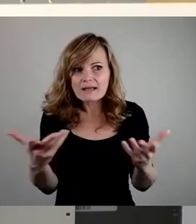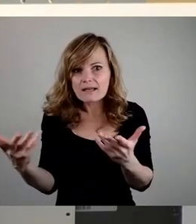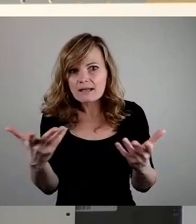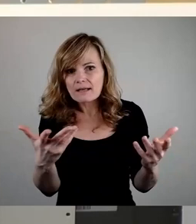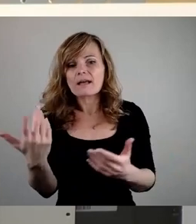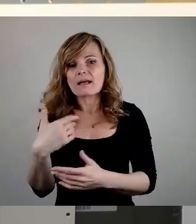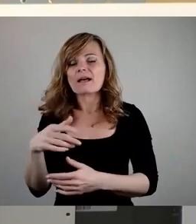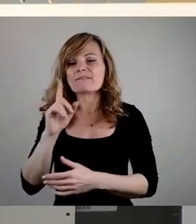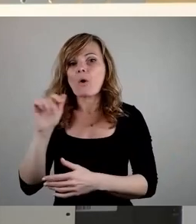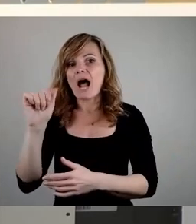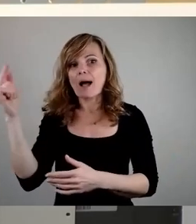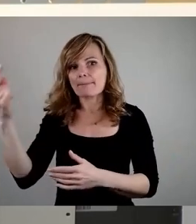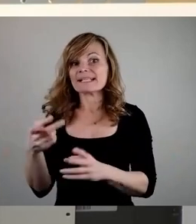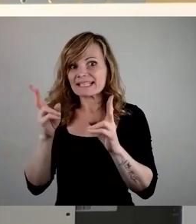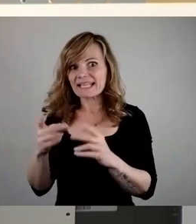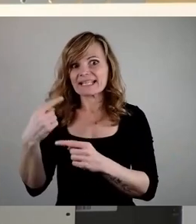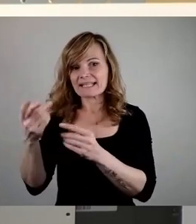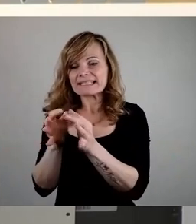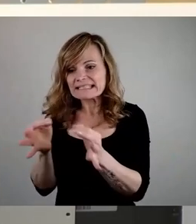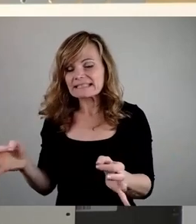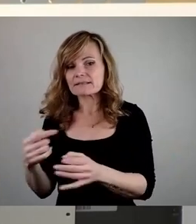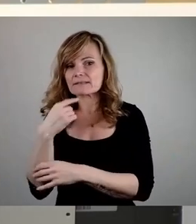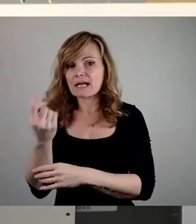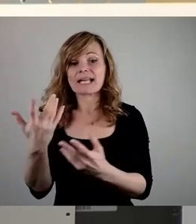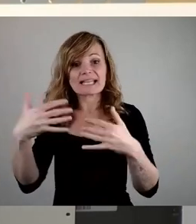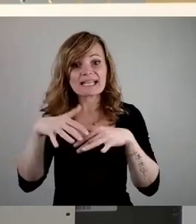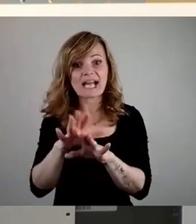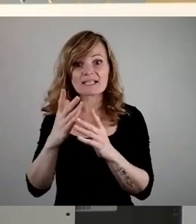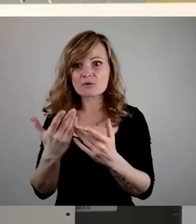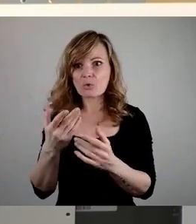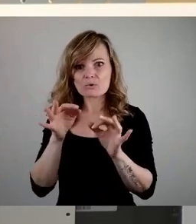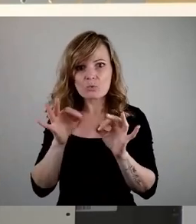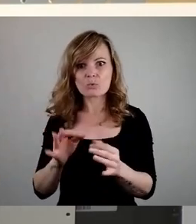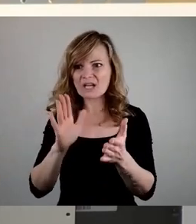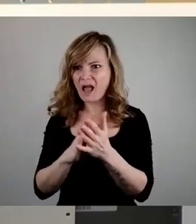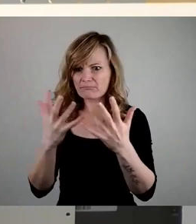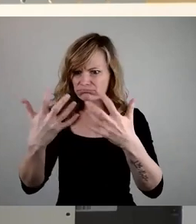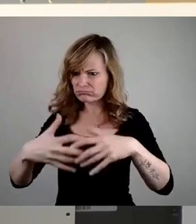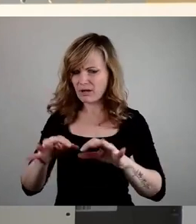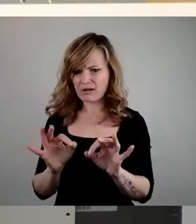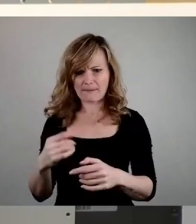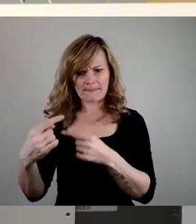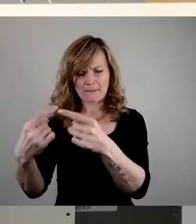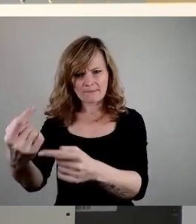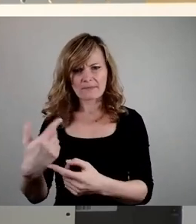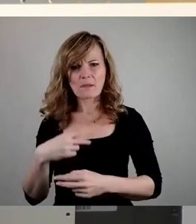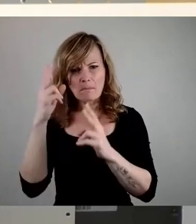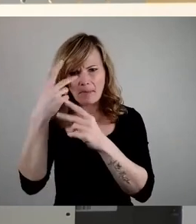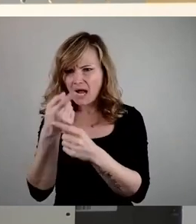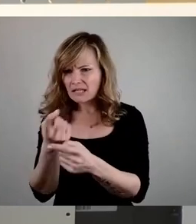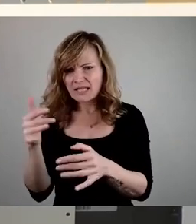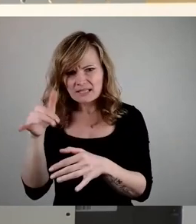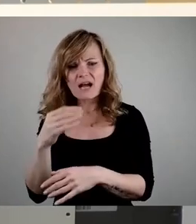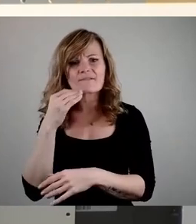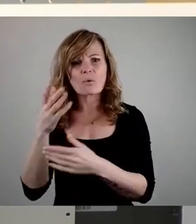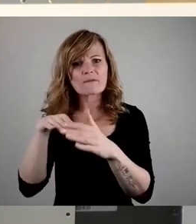richtigerweise ausgeführt, wie gut Integration an ganz vielen Stellen in unserer Stadt funktioniert. gar niemand merkt, dass da Geflüchtete wohnen. Dass